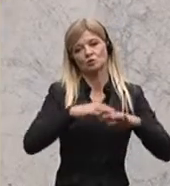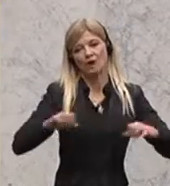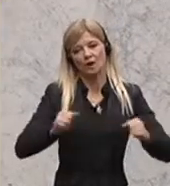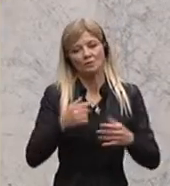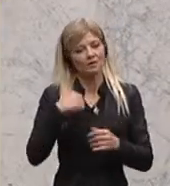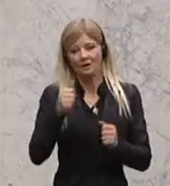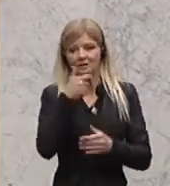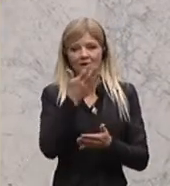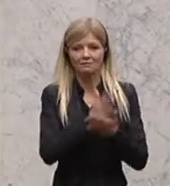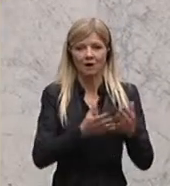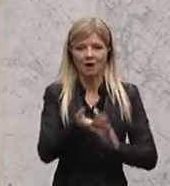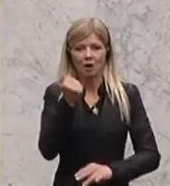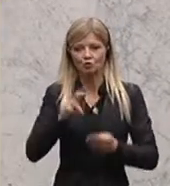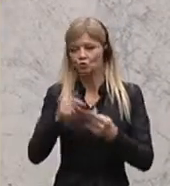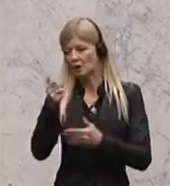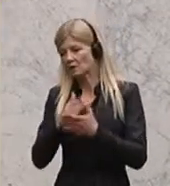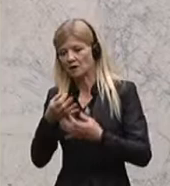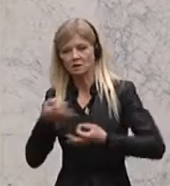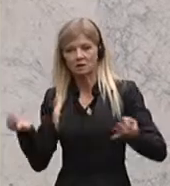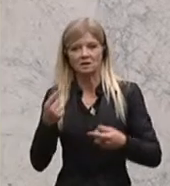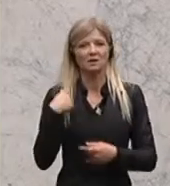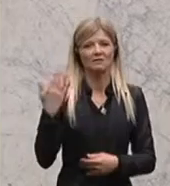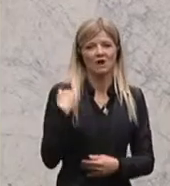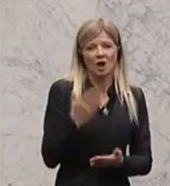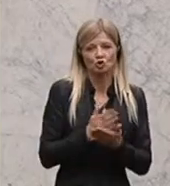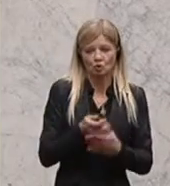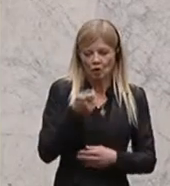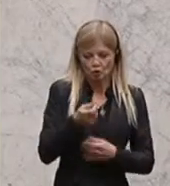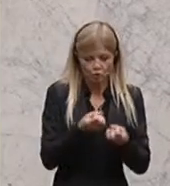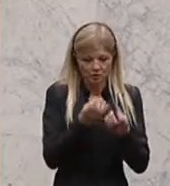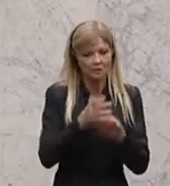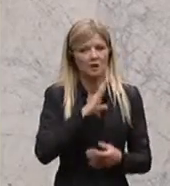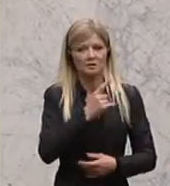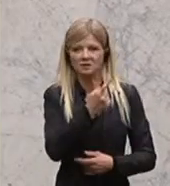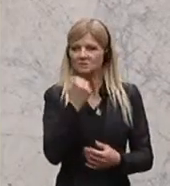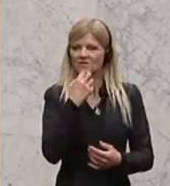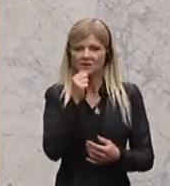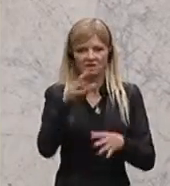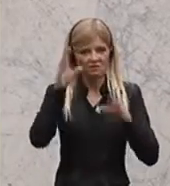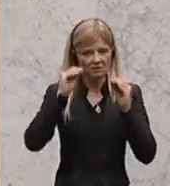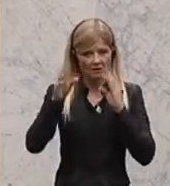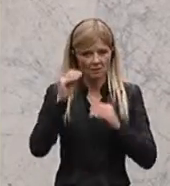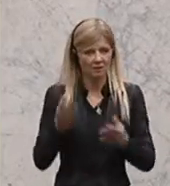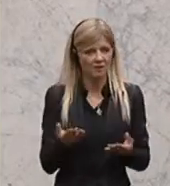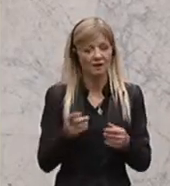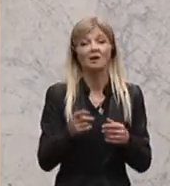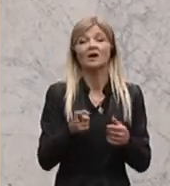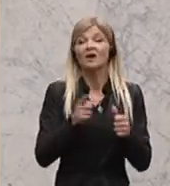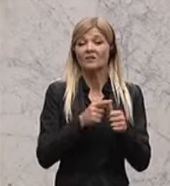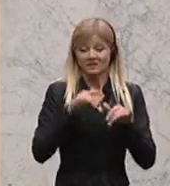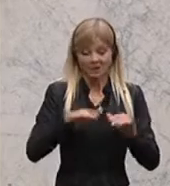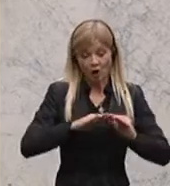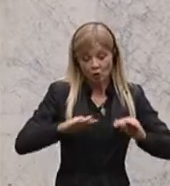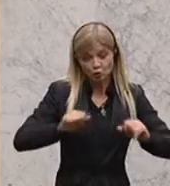anderen Teil nicht. Ich habe es Ihnen schon im Ausschuss erklärt, aber Sie wollten es nicht wahrhaben. Wenn man Umstrukturierungen, die seit zwölf Jahren nicht